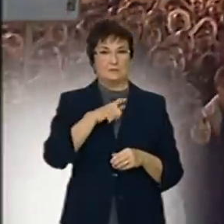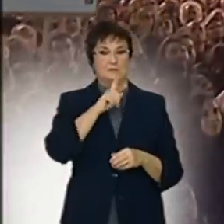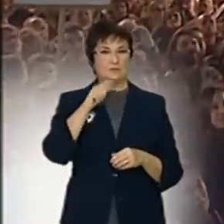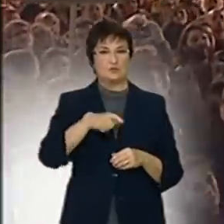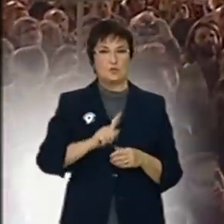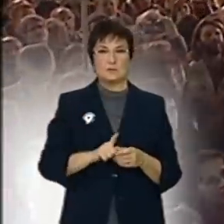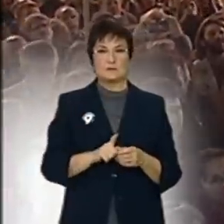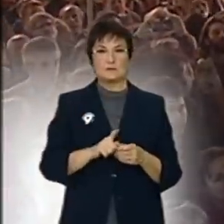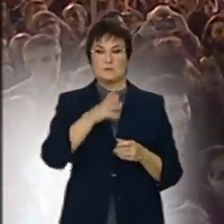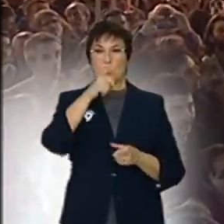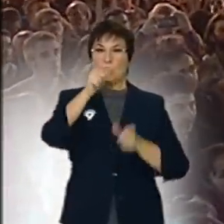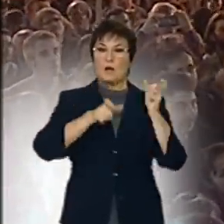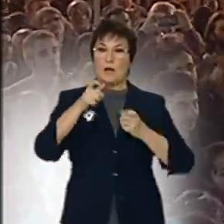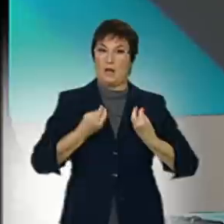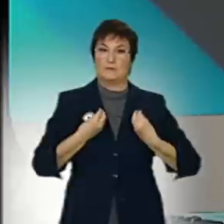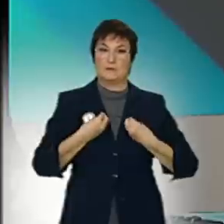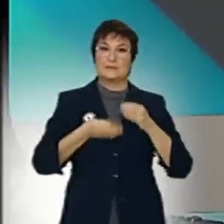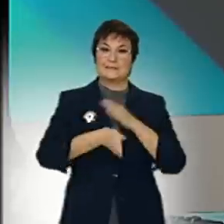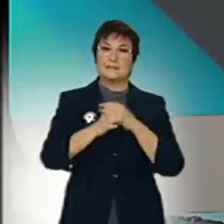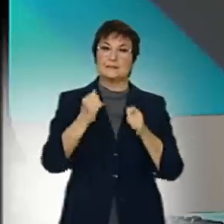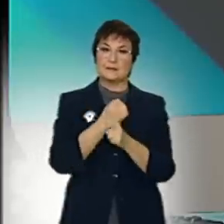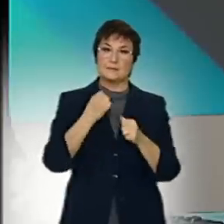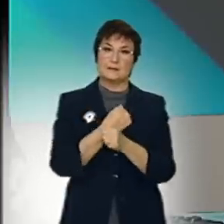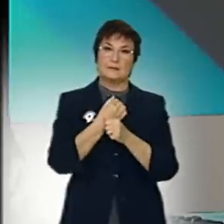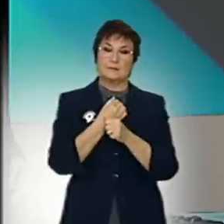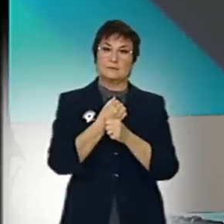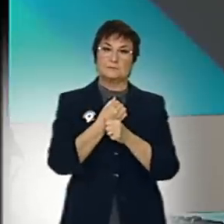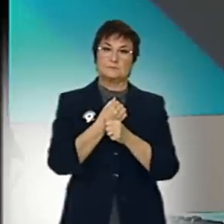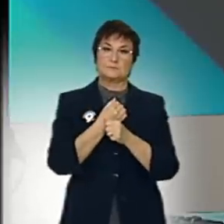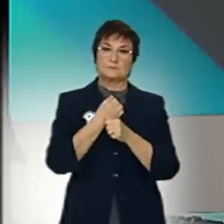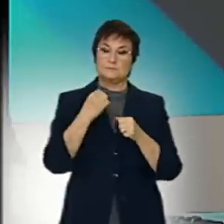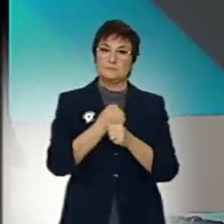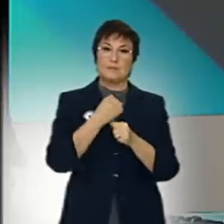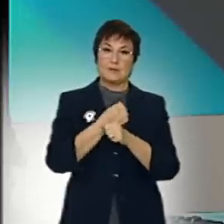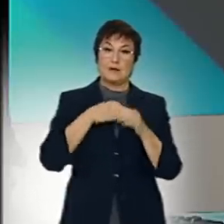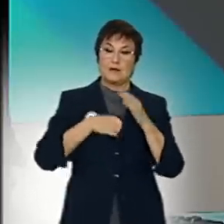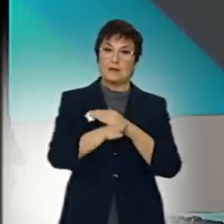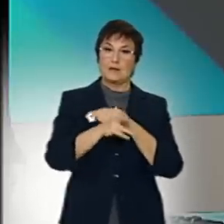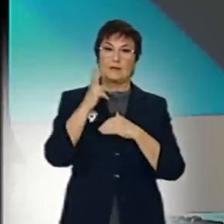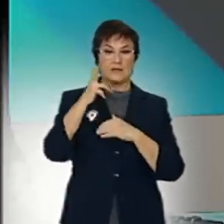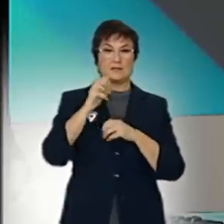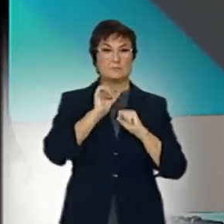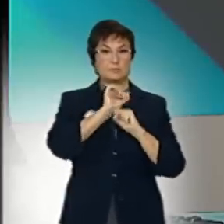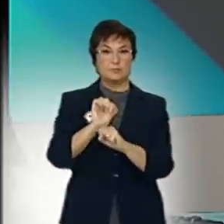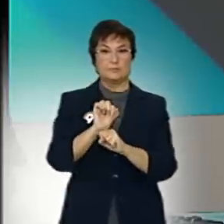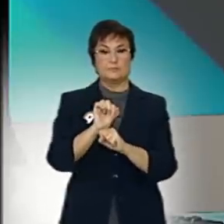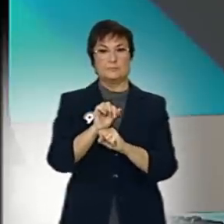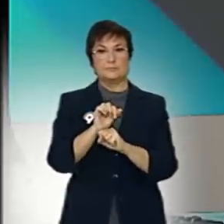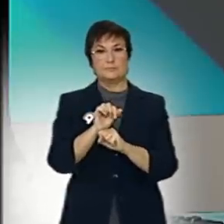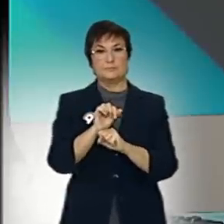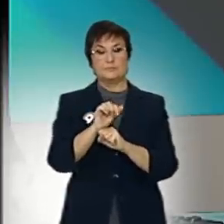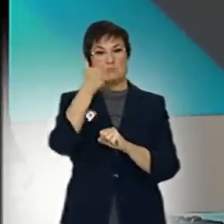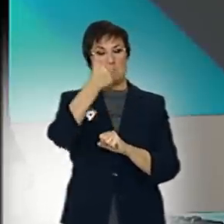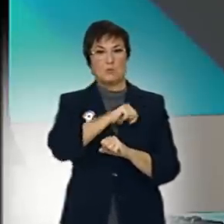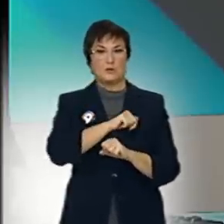ciutadans que no volen treballar veuen impedir l'accés al seu lloc de treball per la